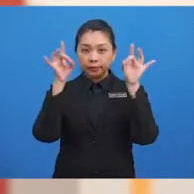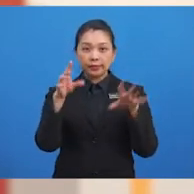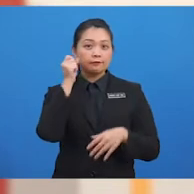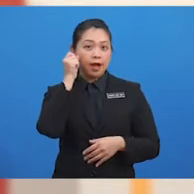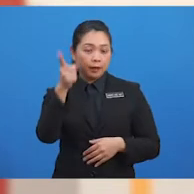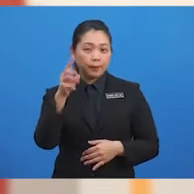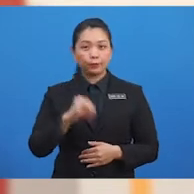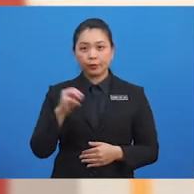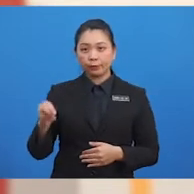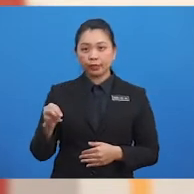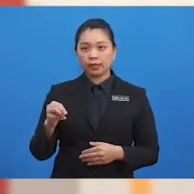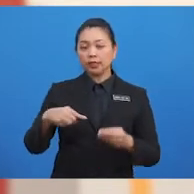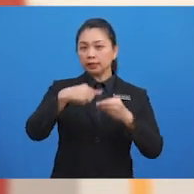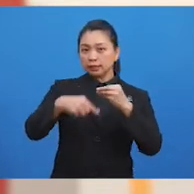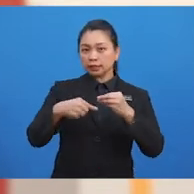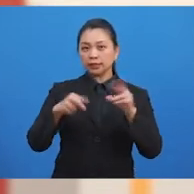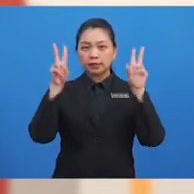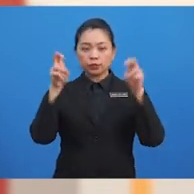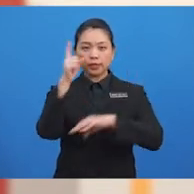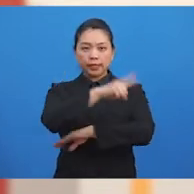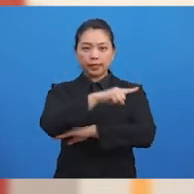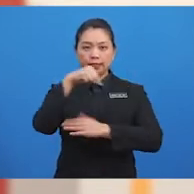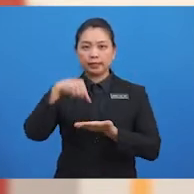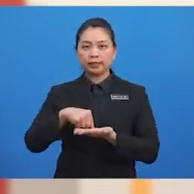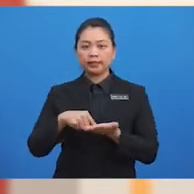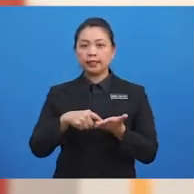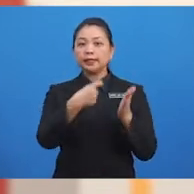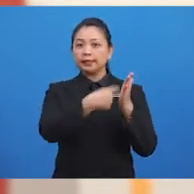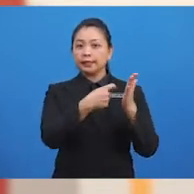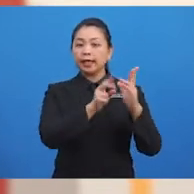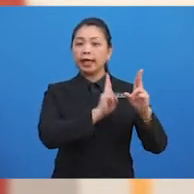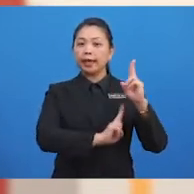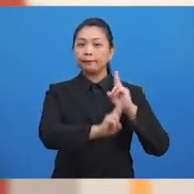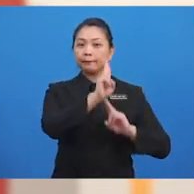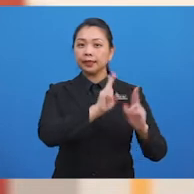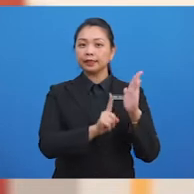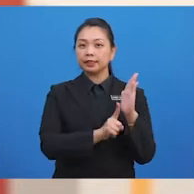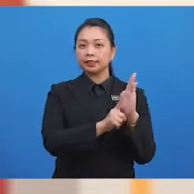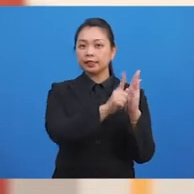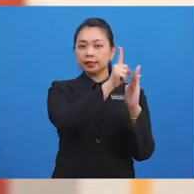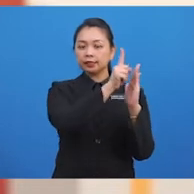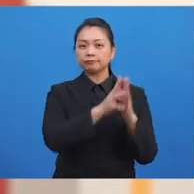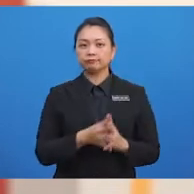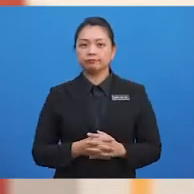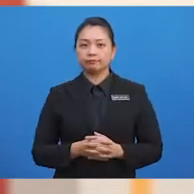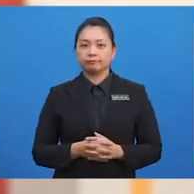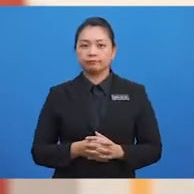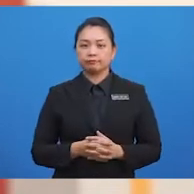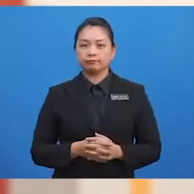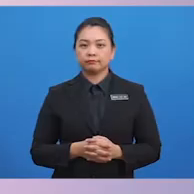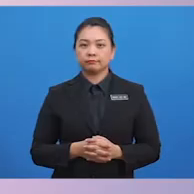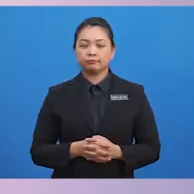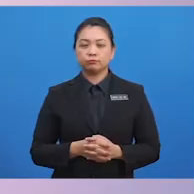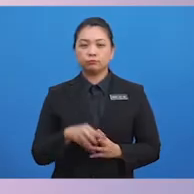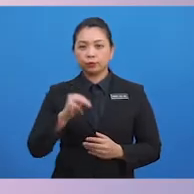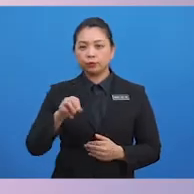murid... ...tentang tajuk hari ini nilai hemah tinggi. Murid-murid login